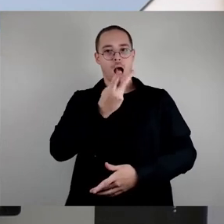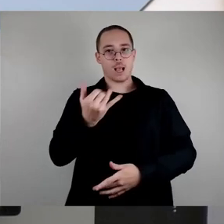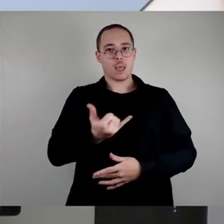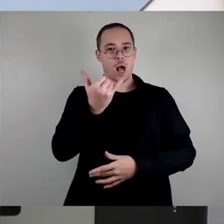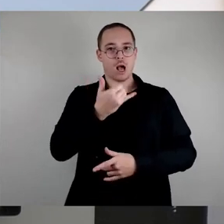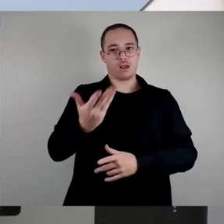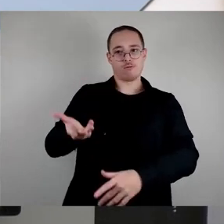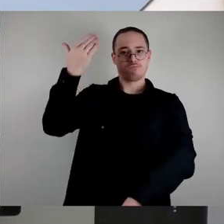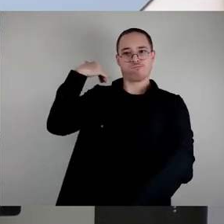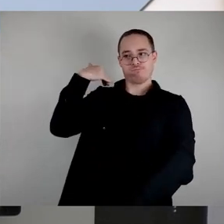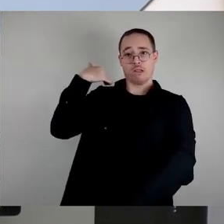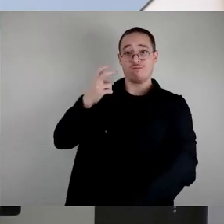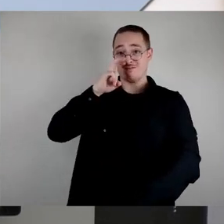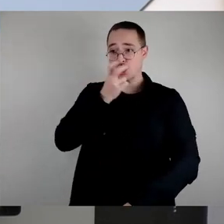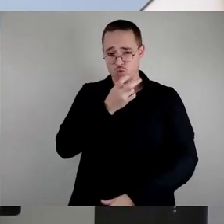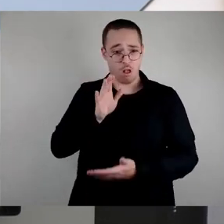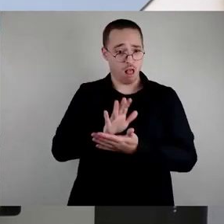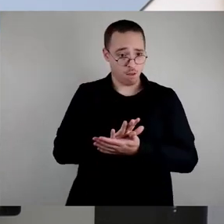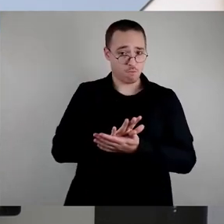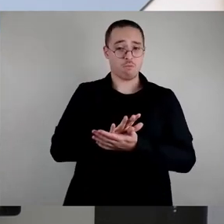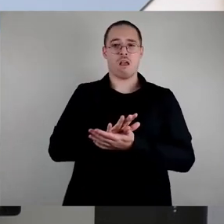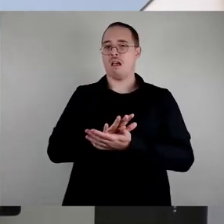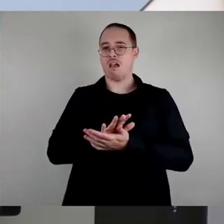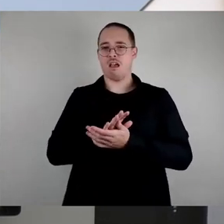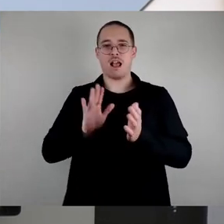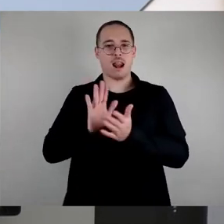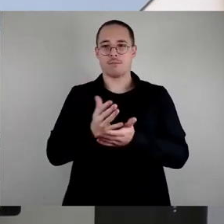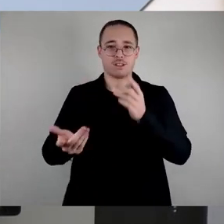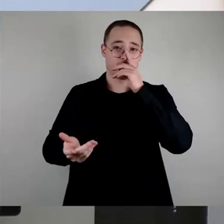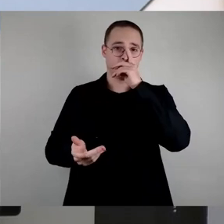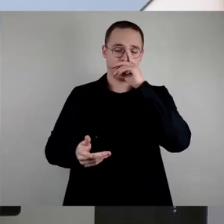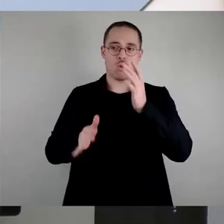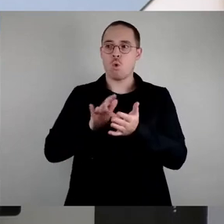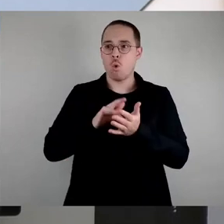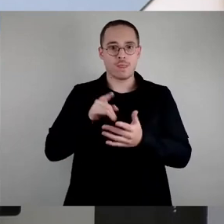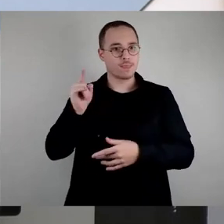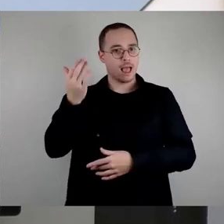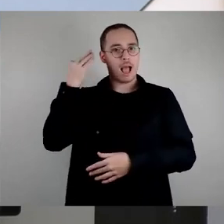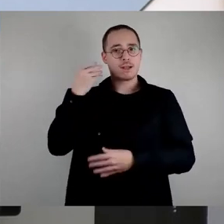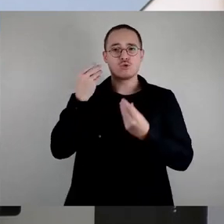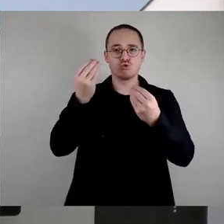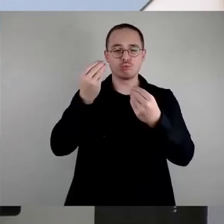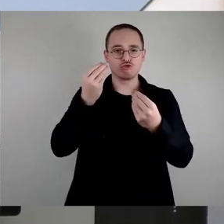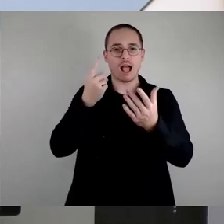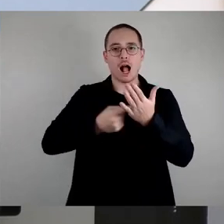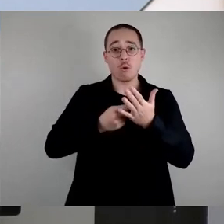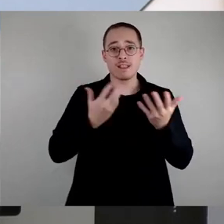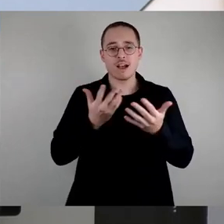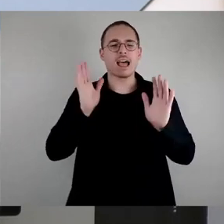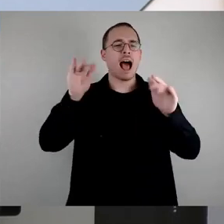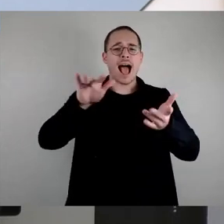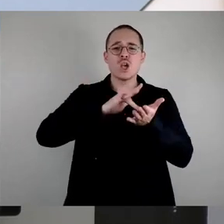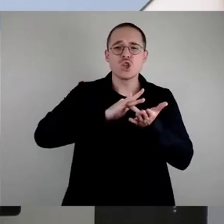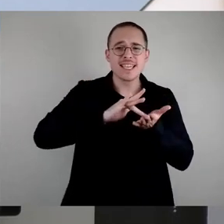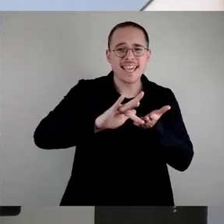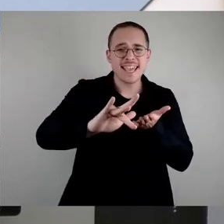Mehrweg wäre immer gekommen, Moment, Hygiene, wir dürfen das nicht, oder was ist mit dem Eichstrich, oder